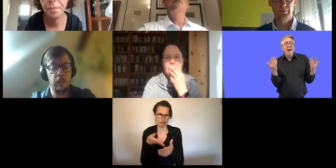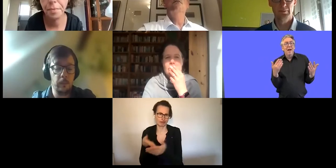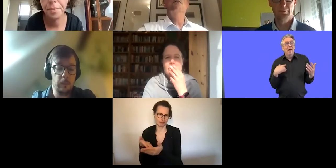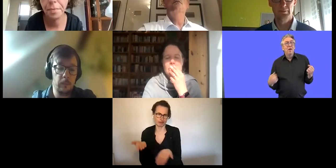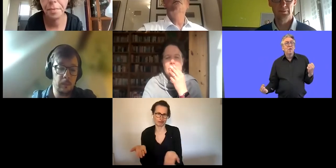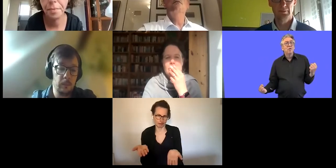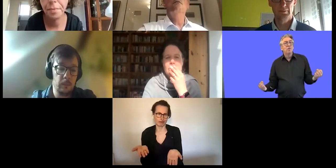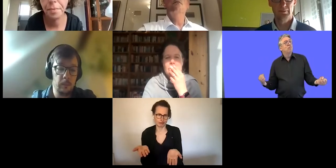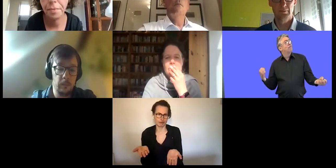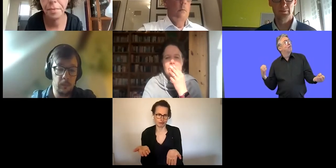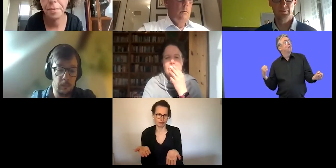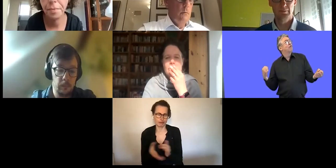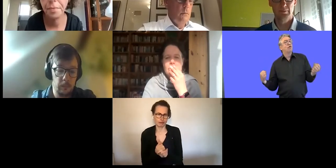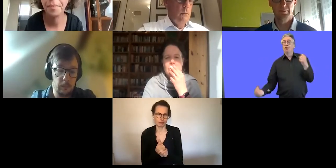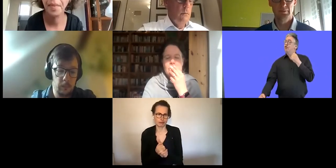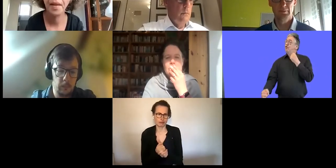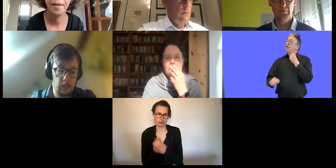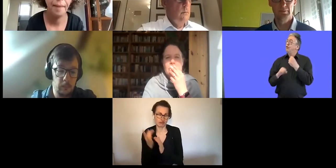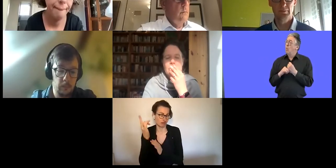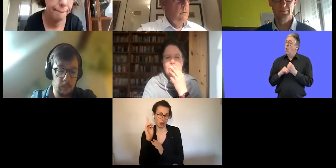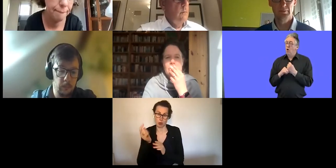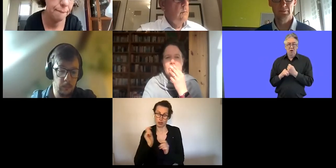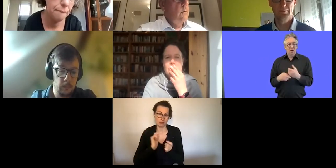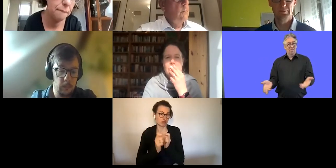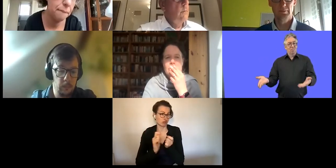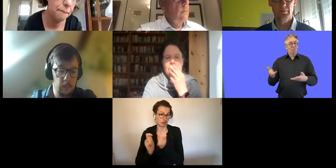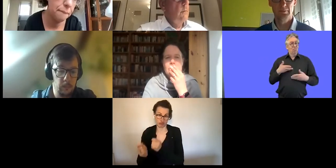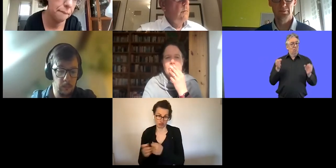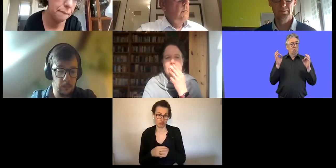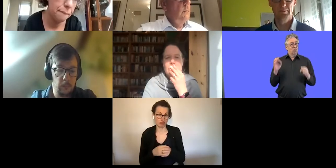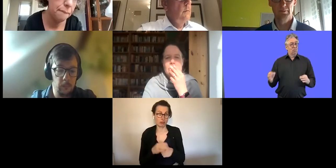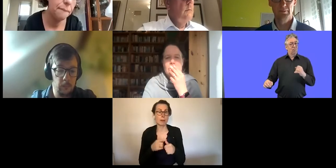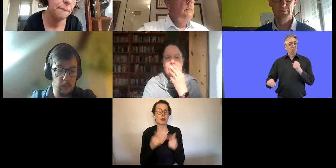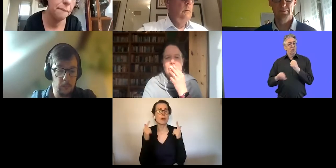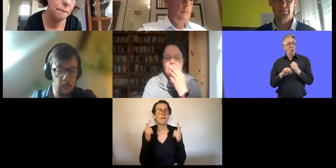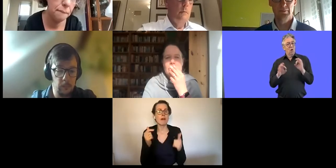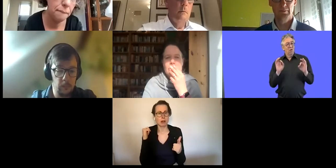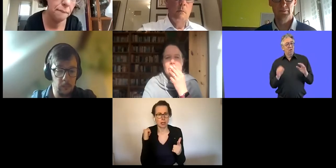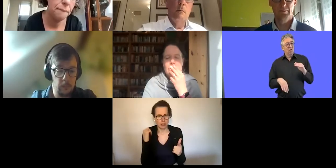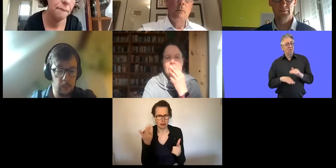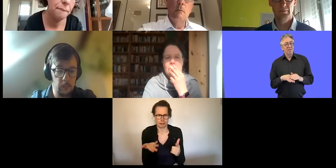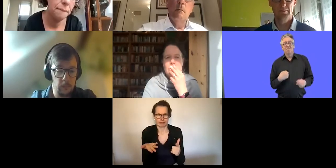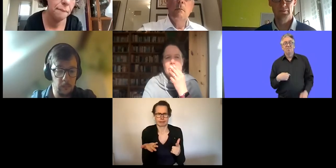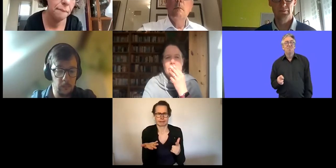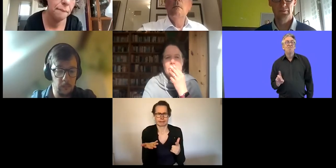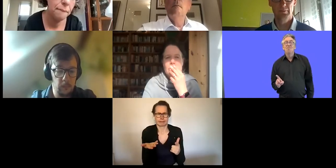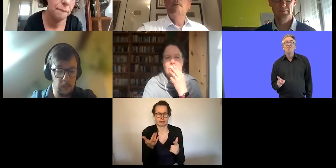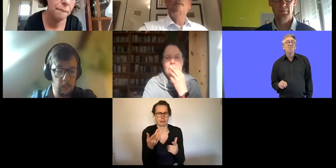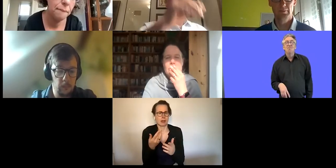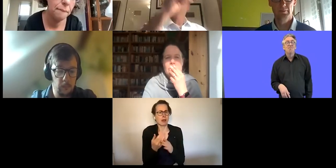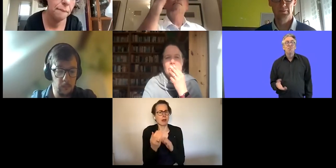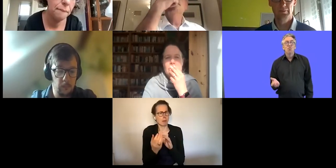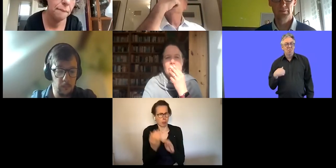die dort gemacht werden müssen. Das fängt von uns im Fahrdienst ein, dass der Bus viel